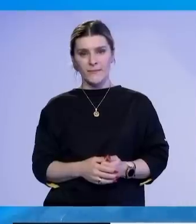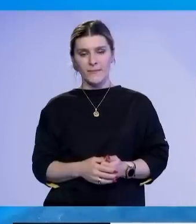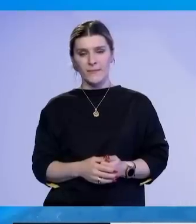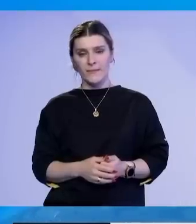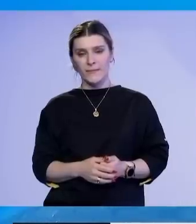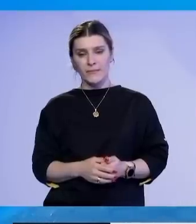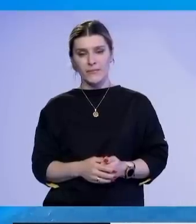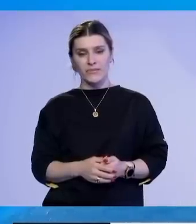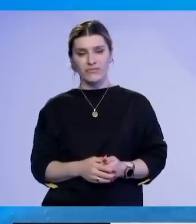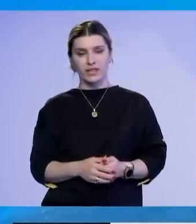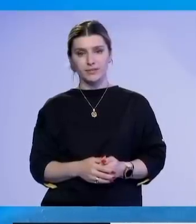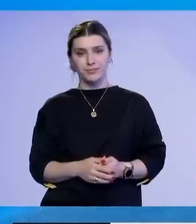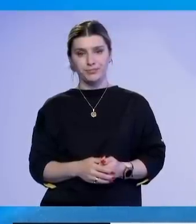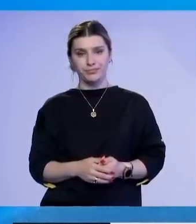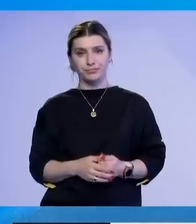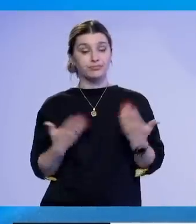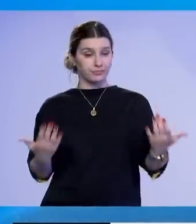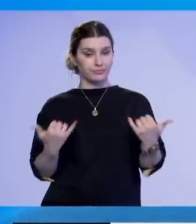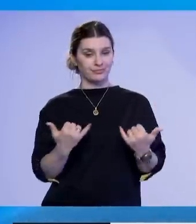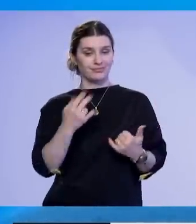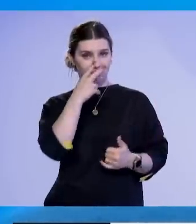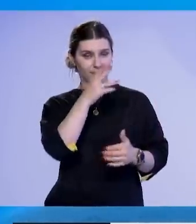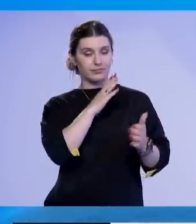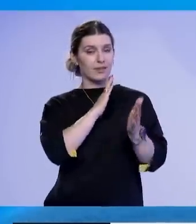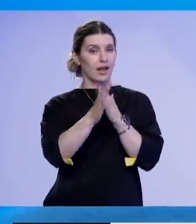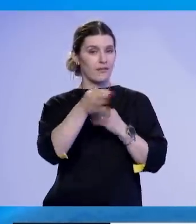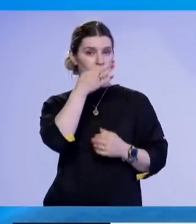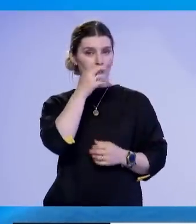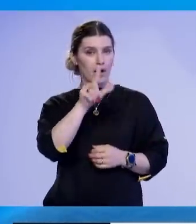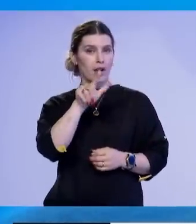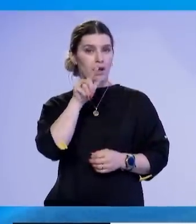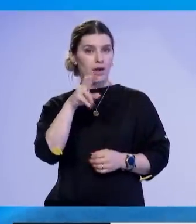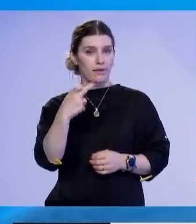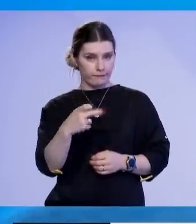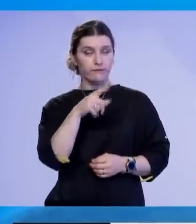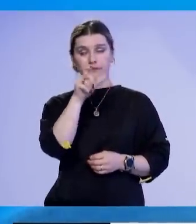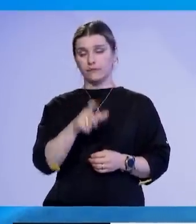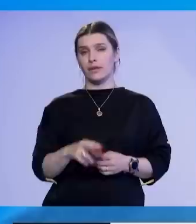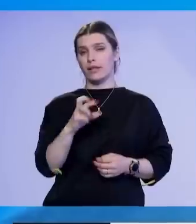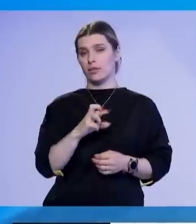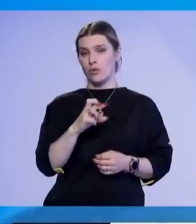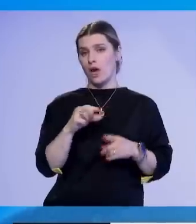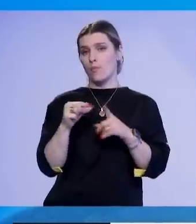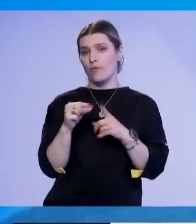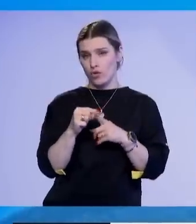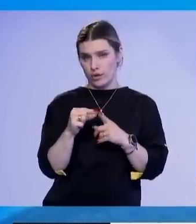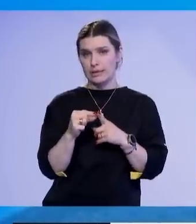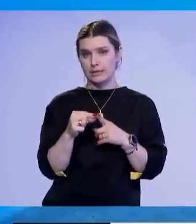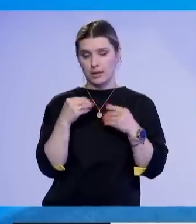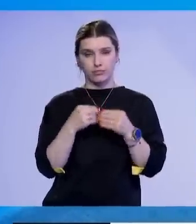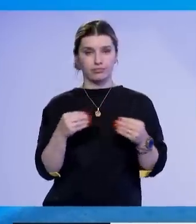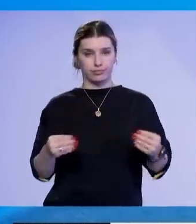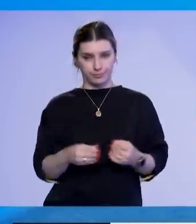Pra shikos nëndëruar nga veriu i Mitrovicës, se patëm kolegën e Dona Podvorica, e ne i kthehme istorjes që